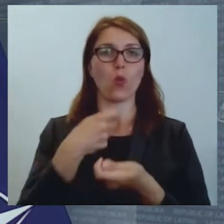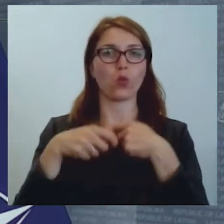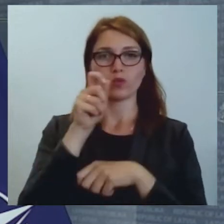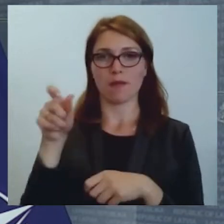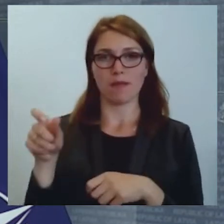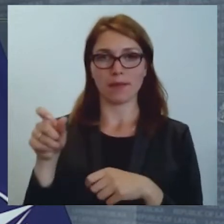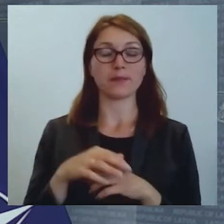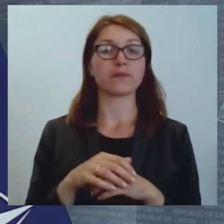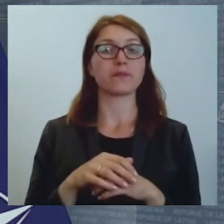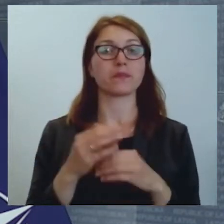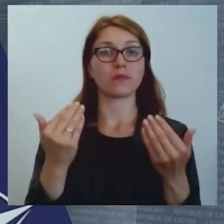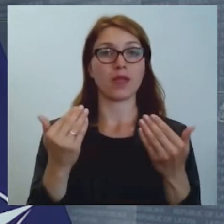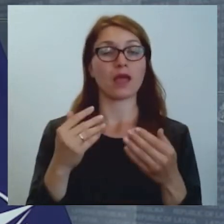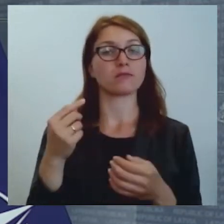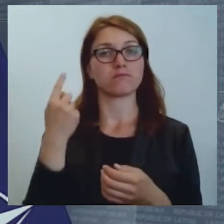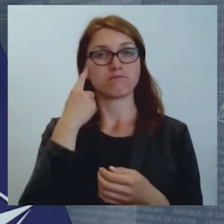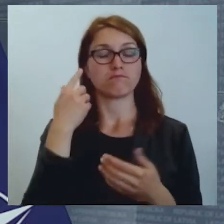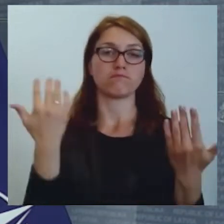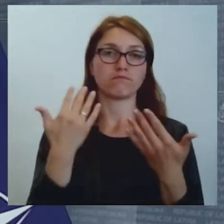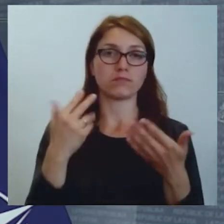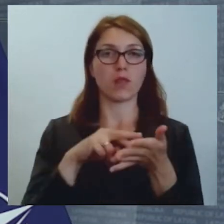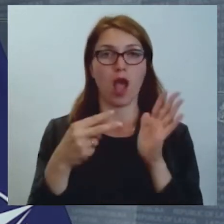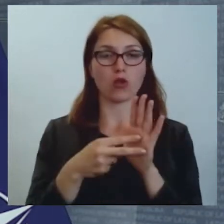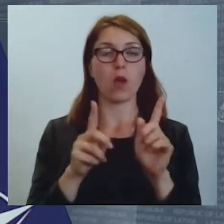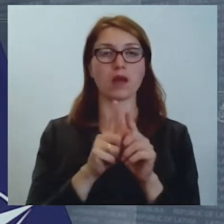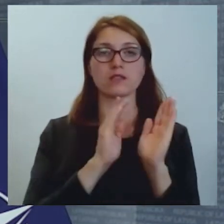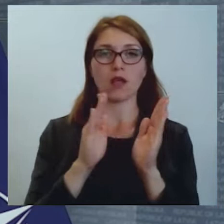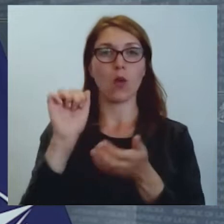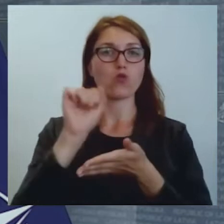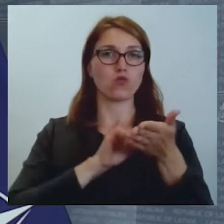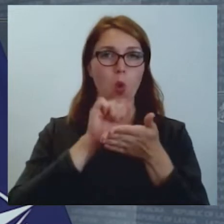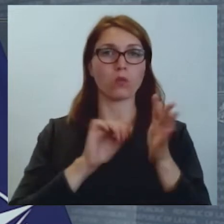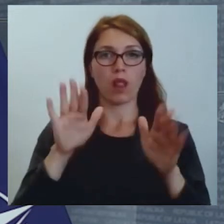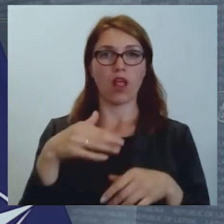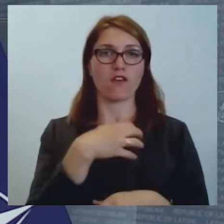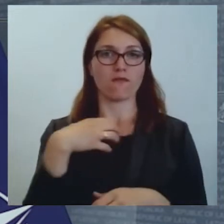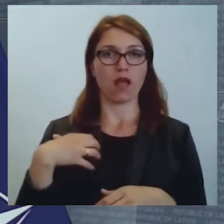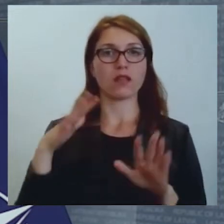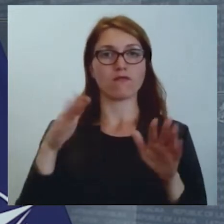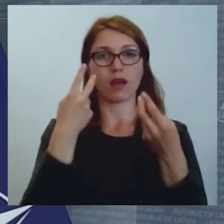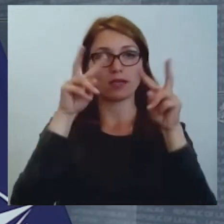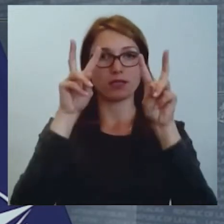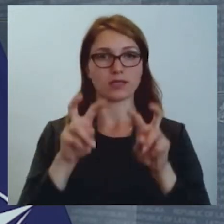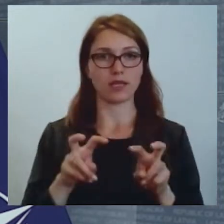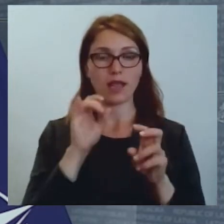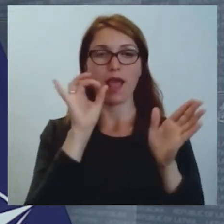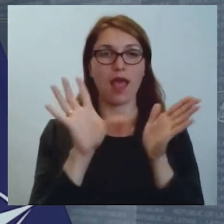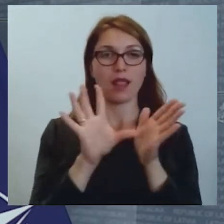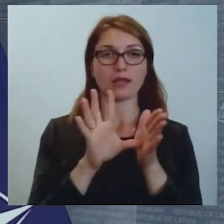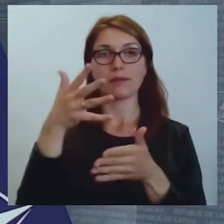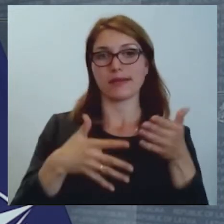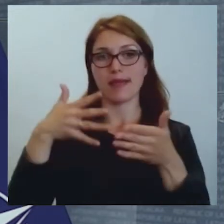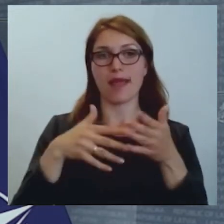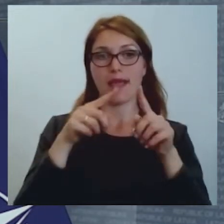mēs plānojam un šobrīd tiek sagatvoti dokumenti, lai valdībā varētu izskatīt, kad elektrības rēķinos